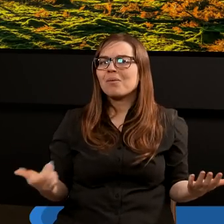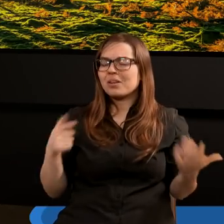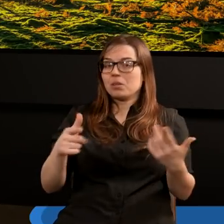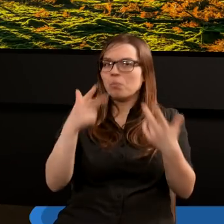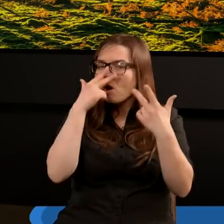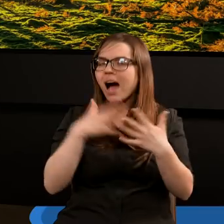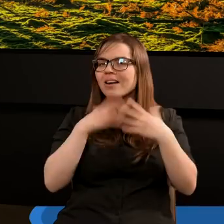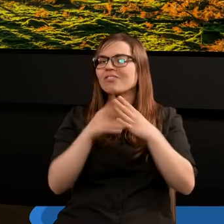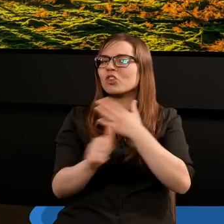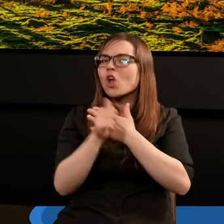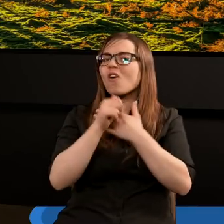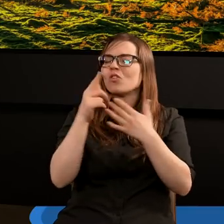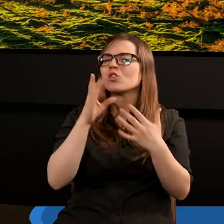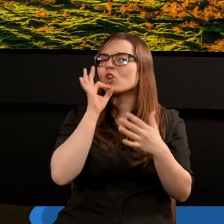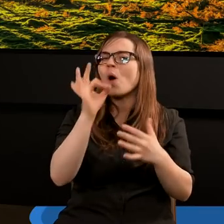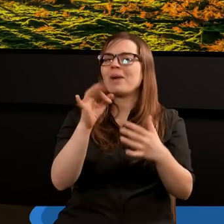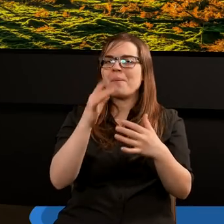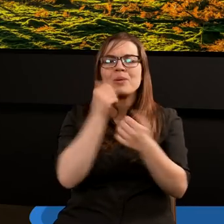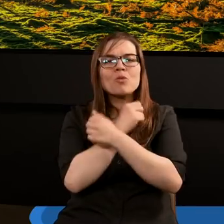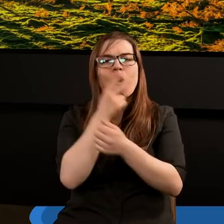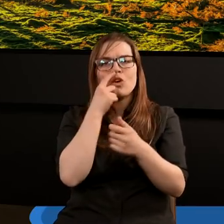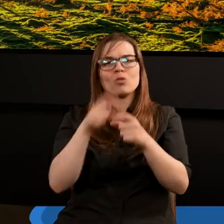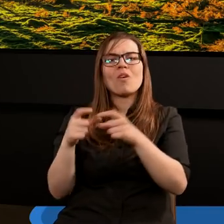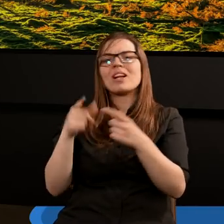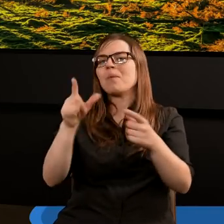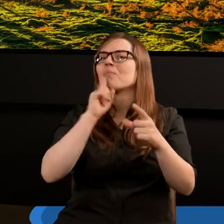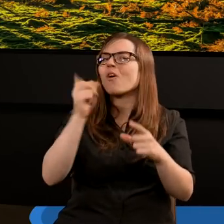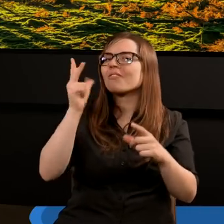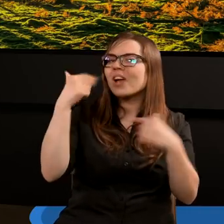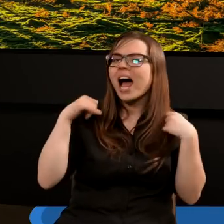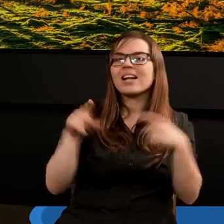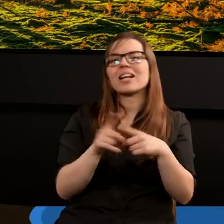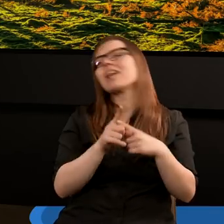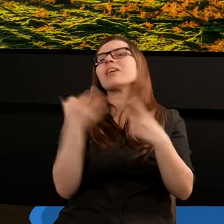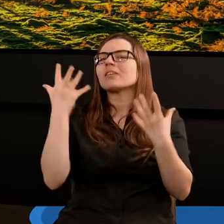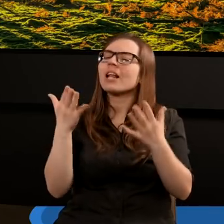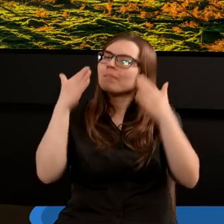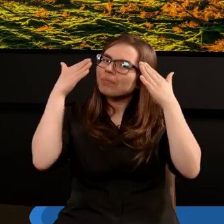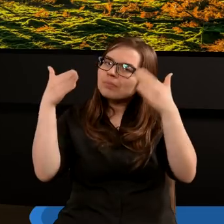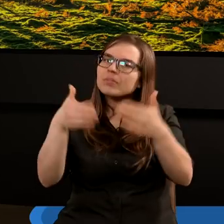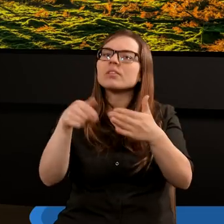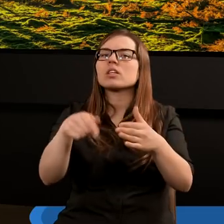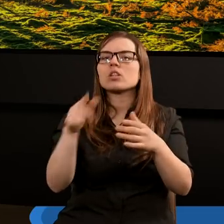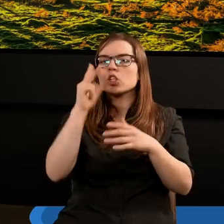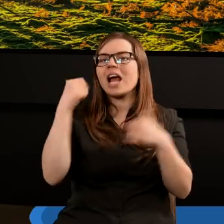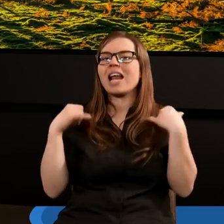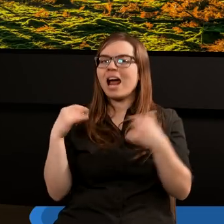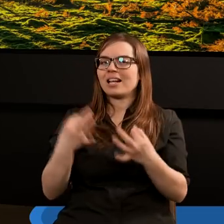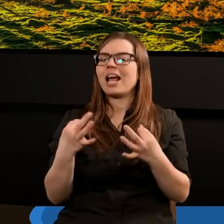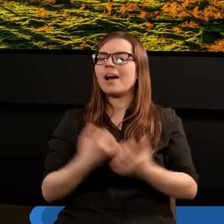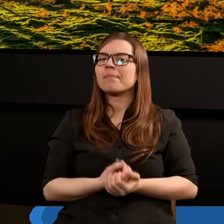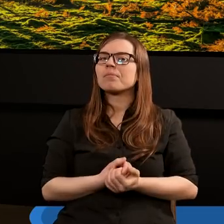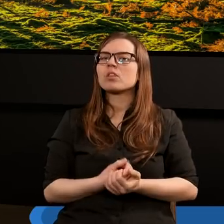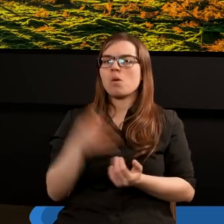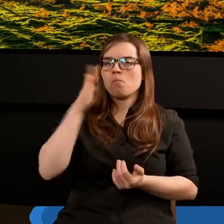w Piśmie Świętym się pojawiają. I to poselstwo trzeciego anioła, nad którym chcemy się króciutko pochylić, Bóg